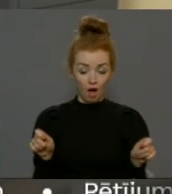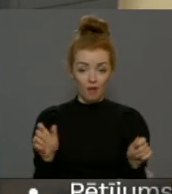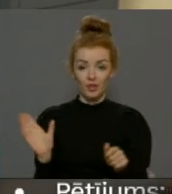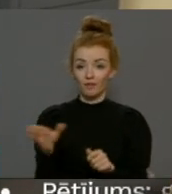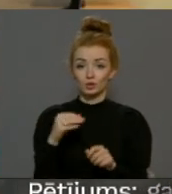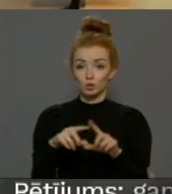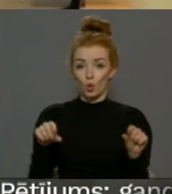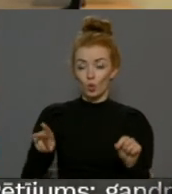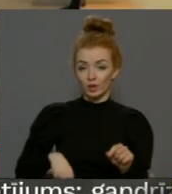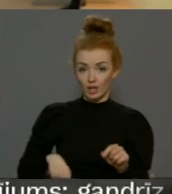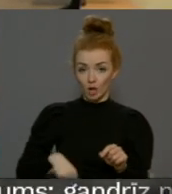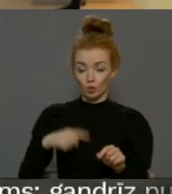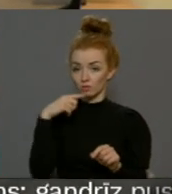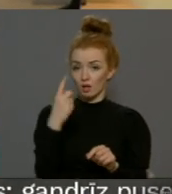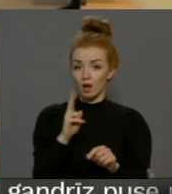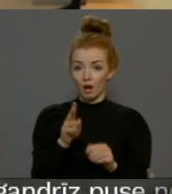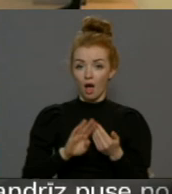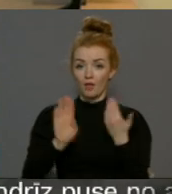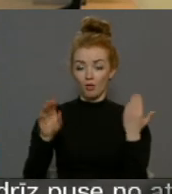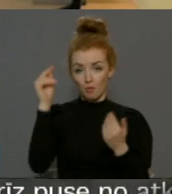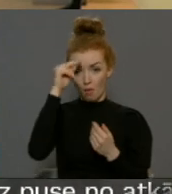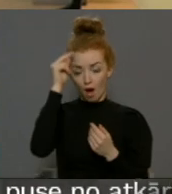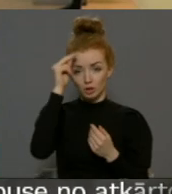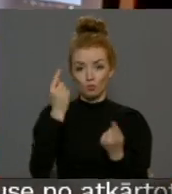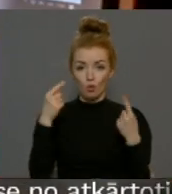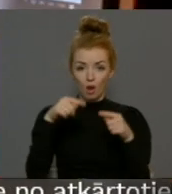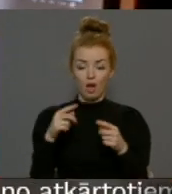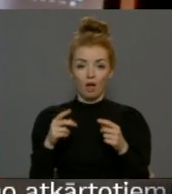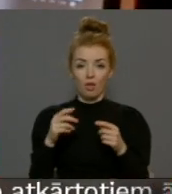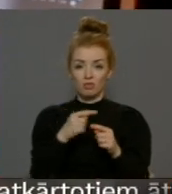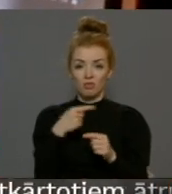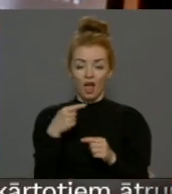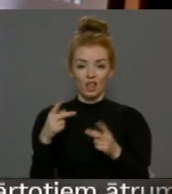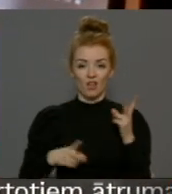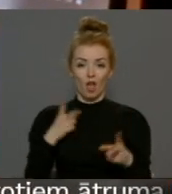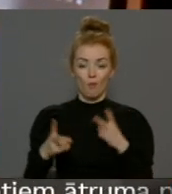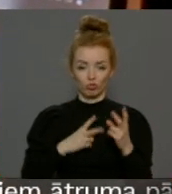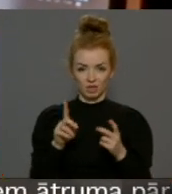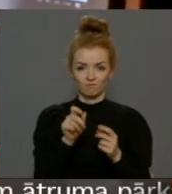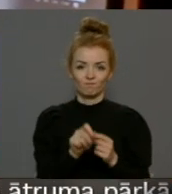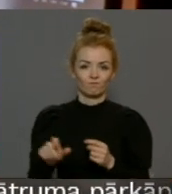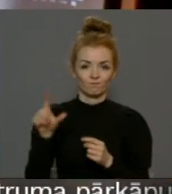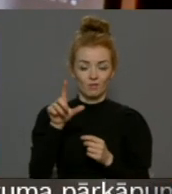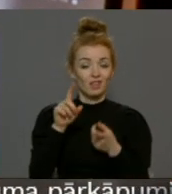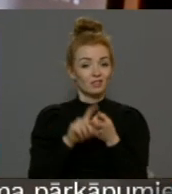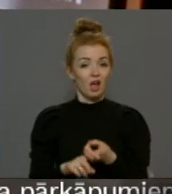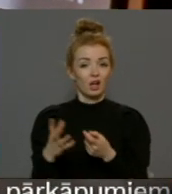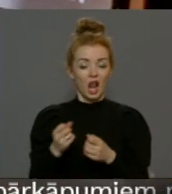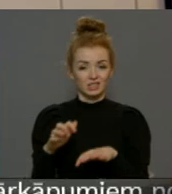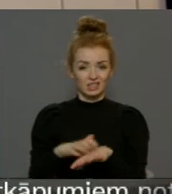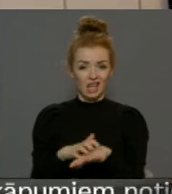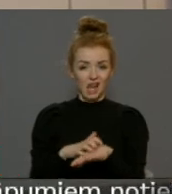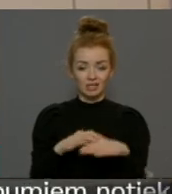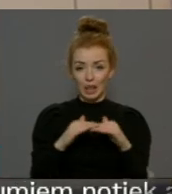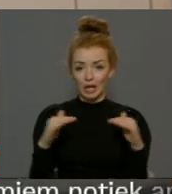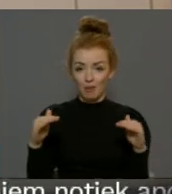skola direktori, atālināto apmācību laikā negatīvo emociju paušana esot palielinājusies. Tas skedrojums ar paaugstināto stresa